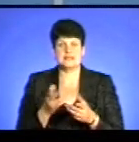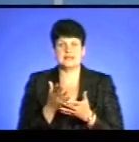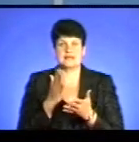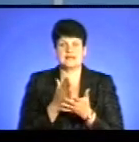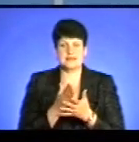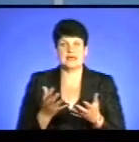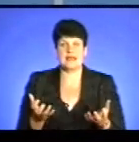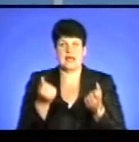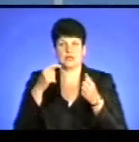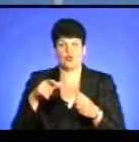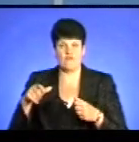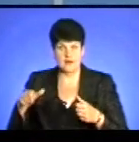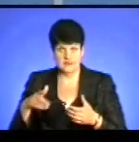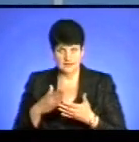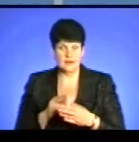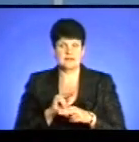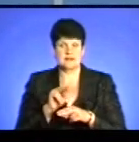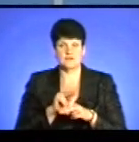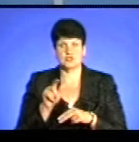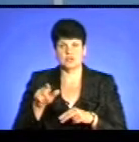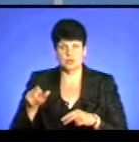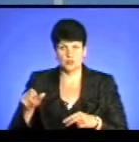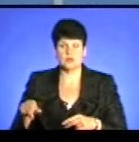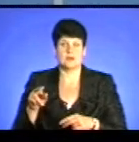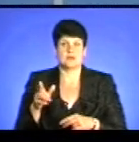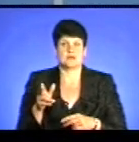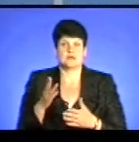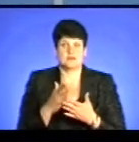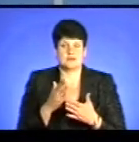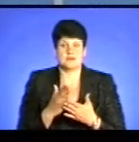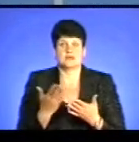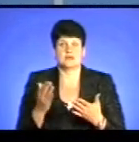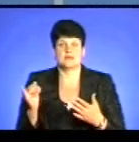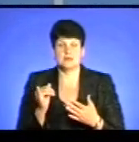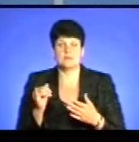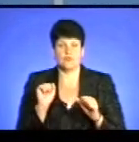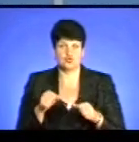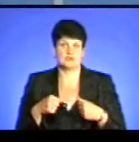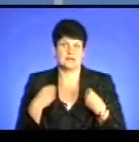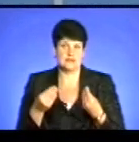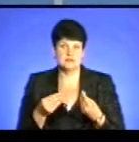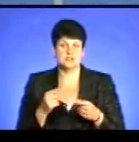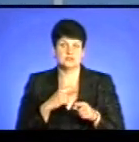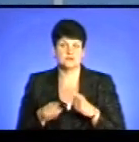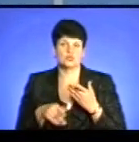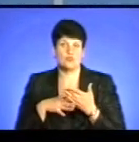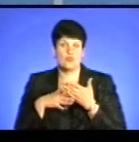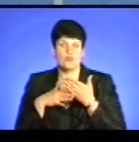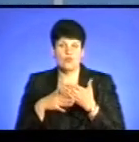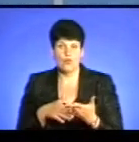рятувальні пусти, відповідно навчені рятувальники-матроси. Матроси-рятувальники, які можуть надати невідкладну допомогу.